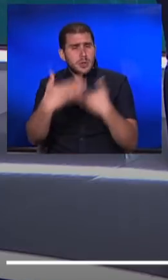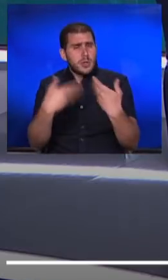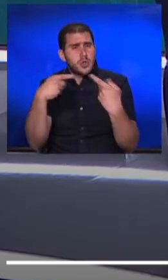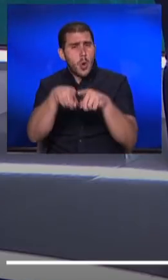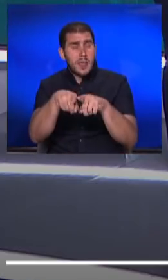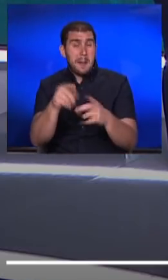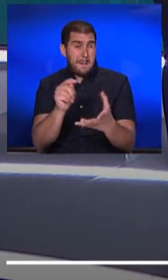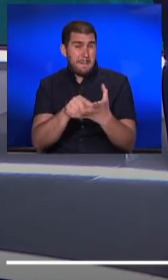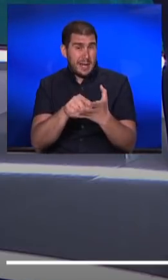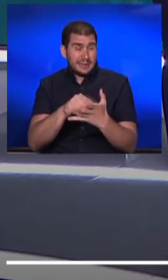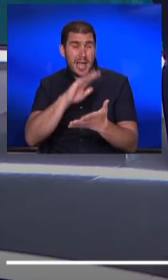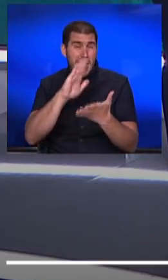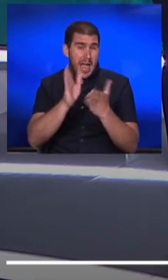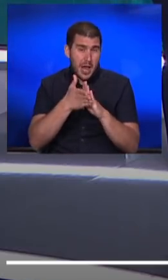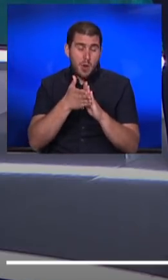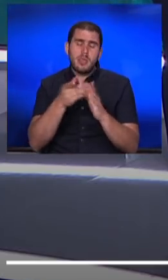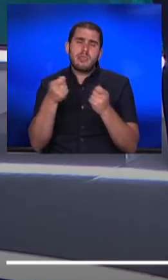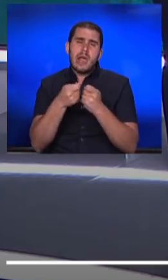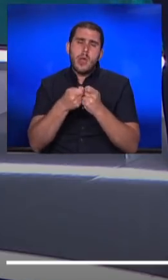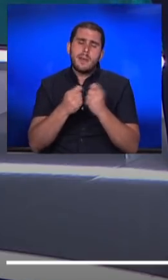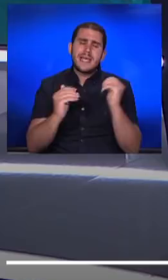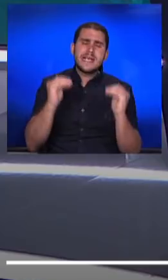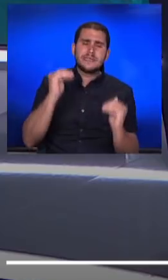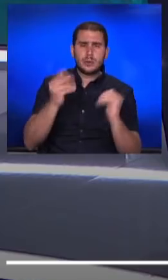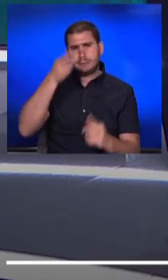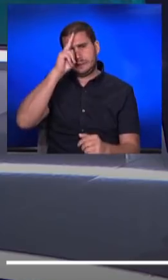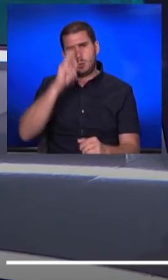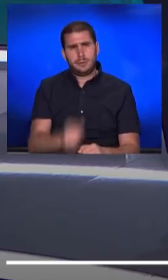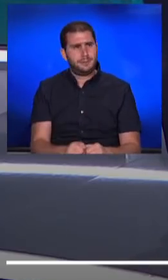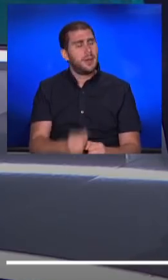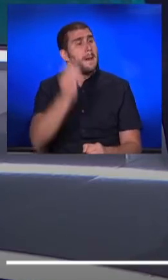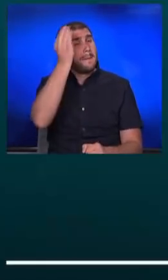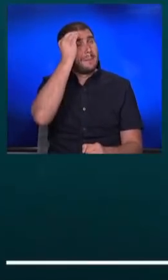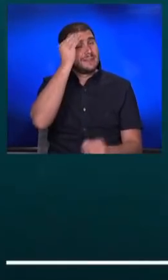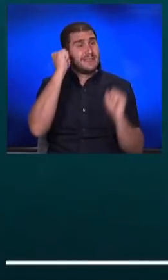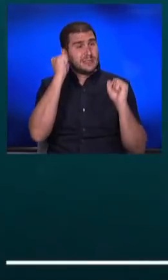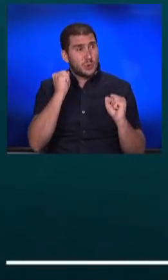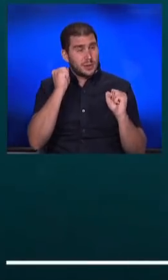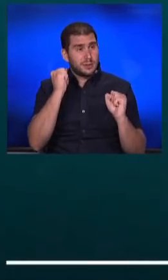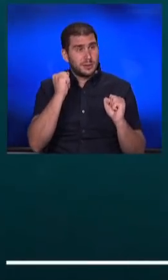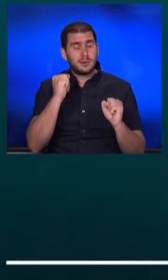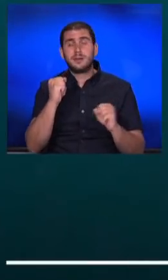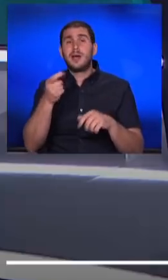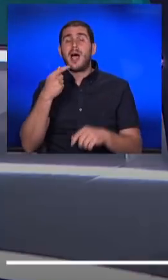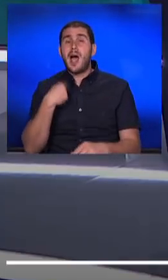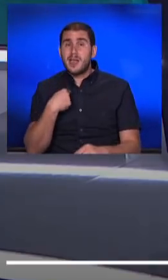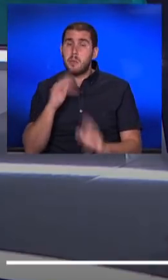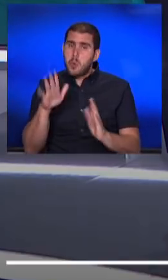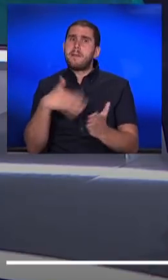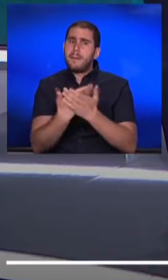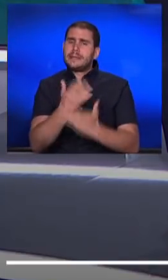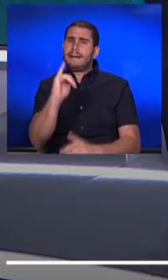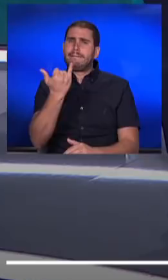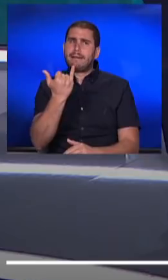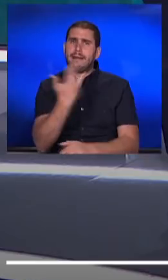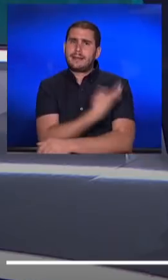ולכן הכל שאלה של איזון סיכונים. בתי הספר היסודיים אמורים... נוכחי, אני מאוד ממליצה לי...